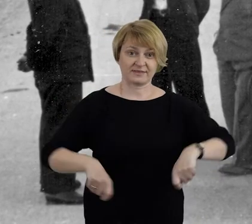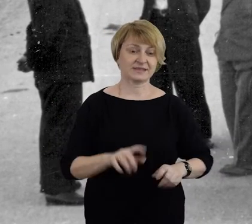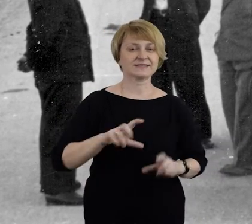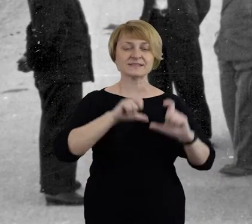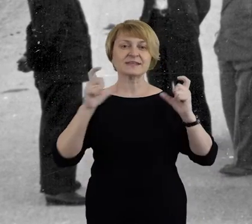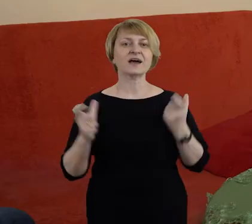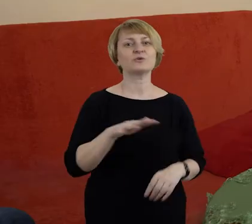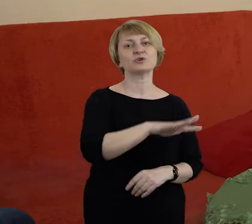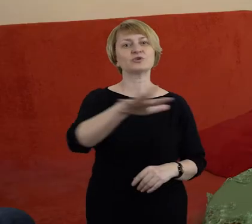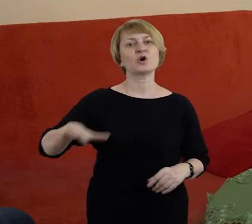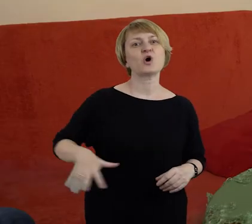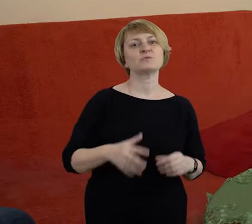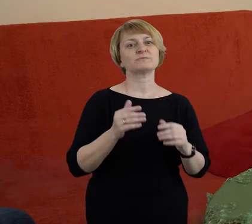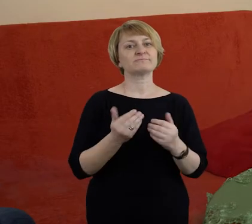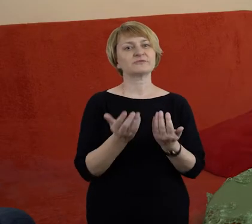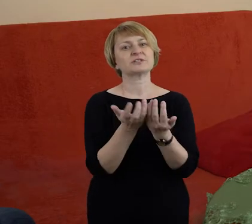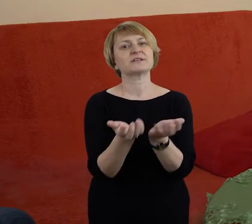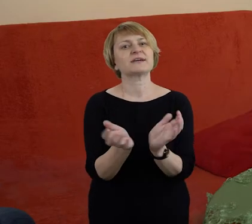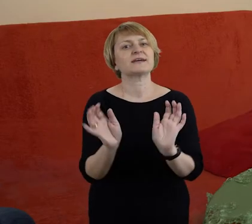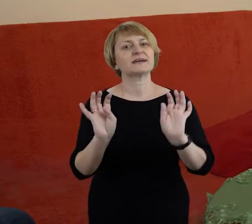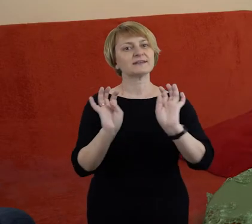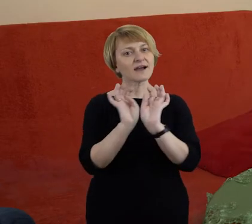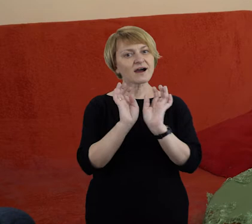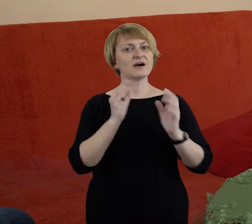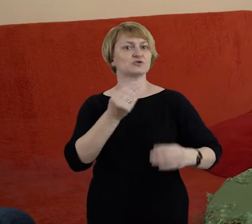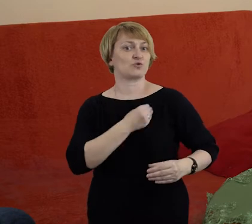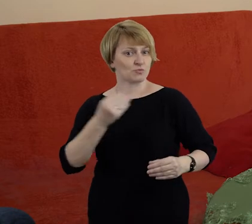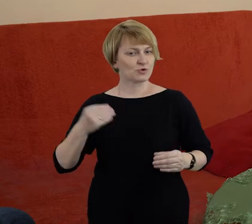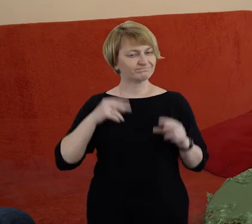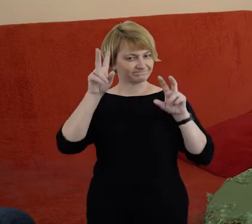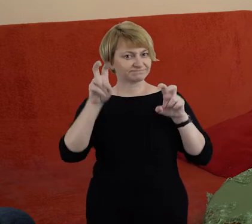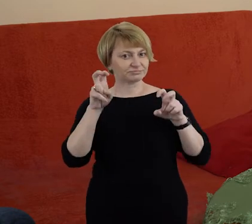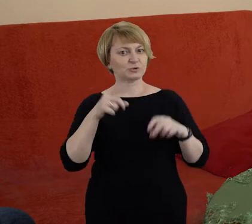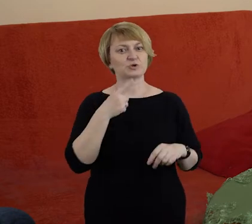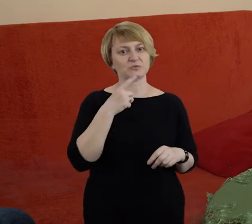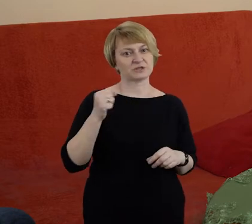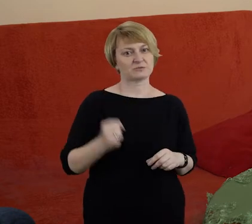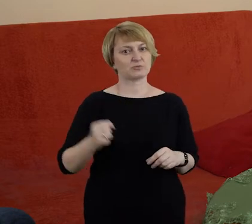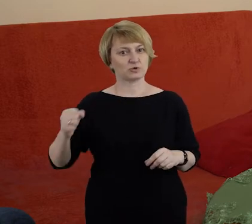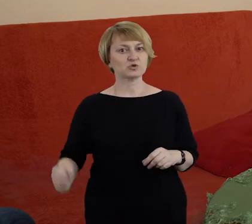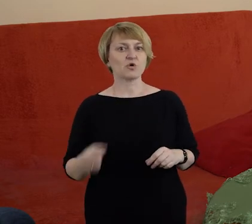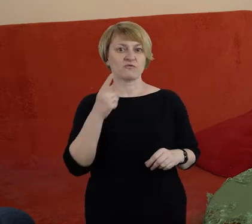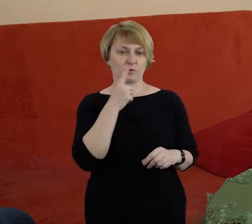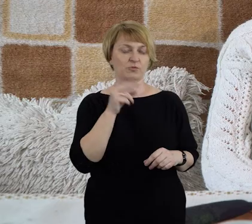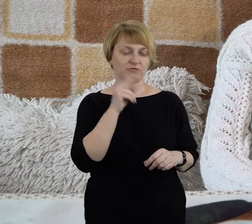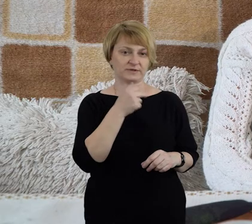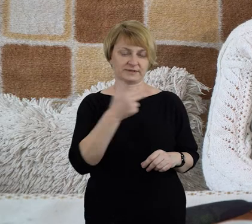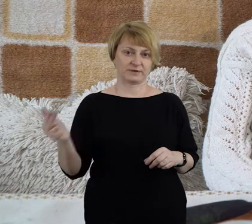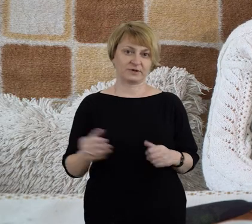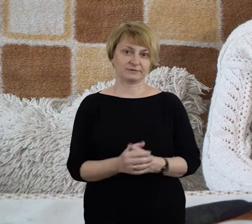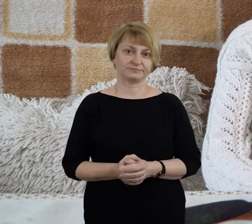sąsiednie miejscowości można powiedzieć, że to było takie gniazdo polskości, tak to określali jeszcze posłowie ostatnich kadencji.